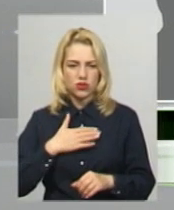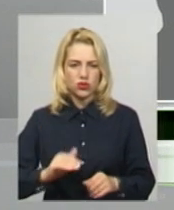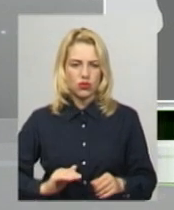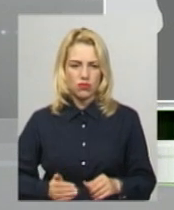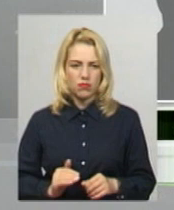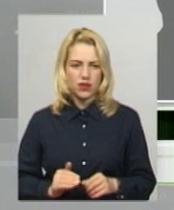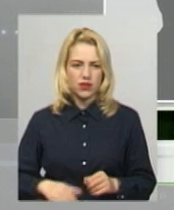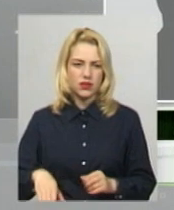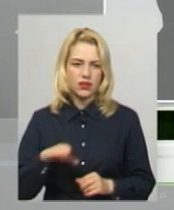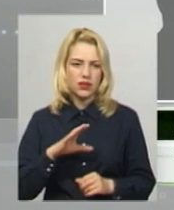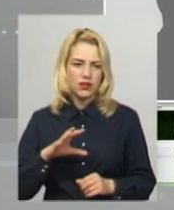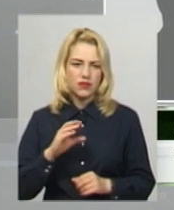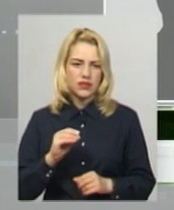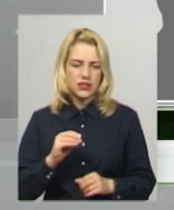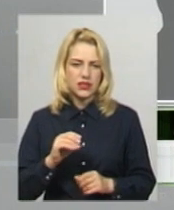компанії.